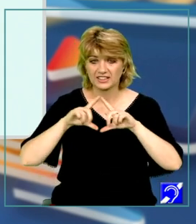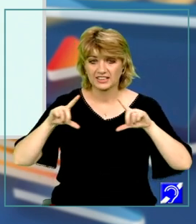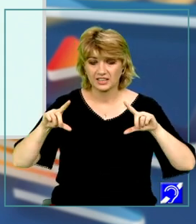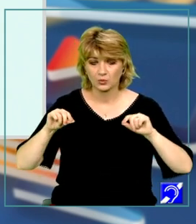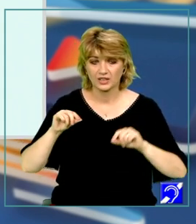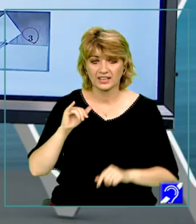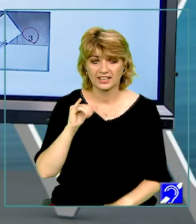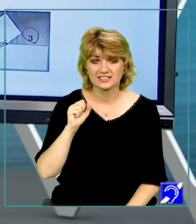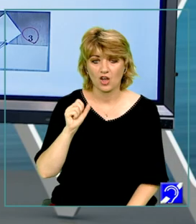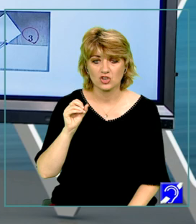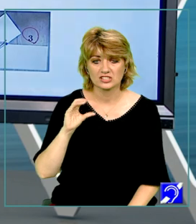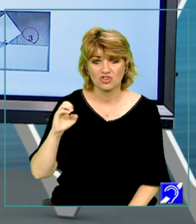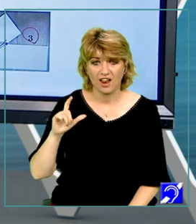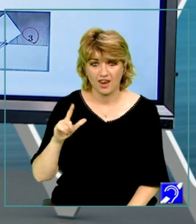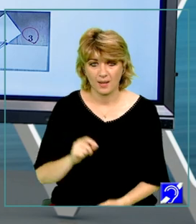isoscel.